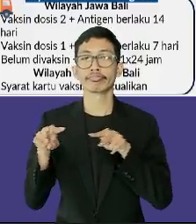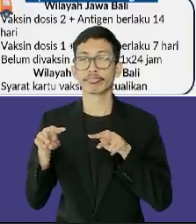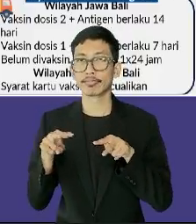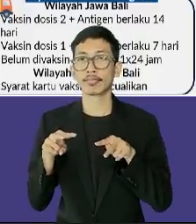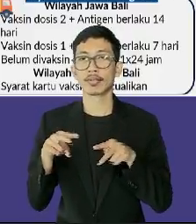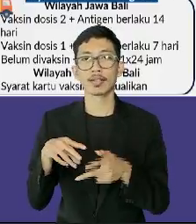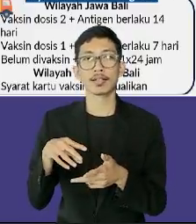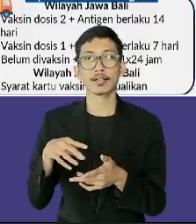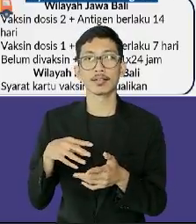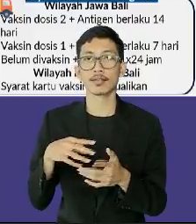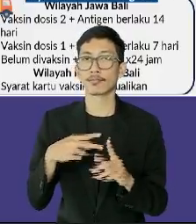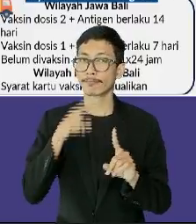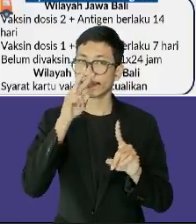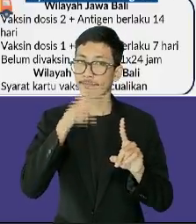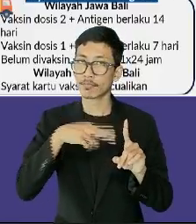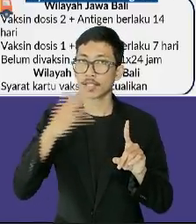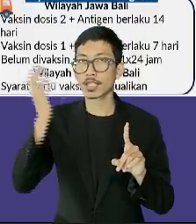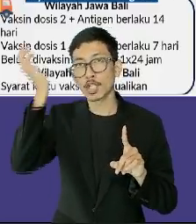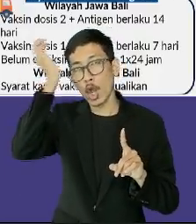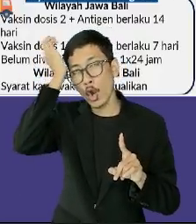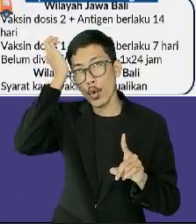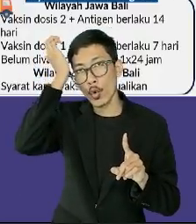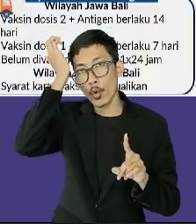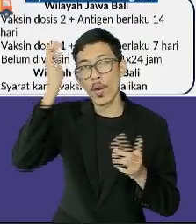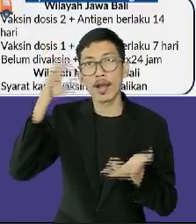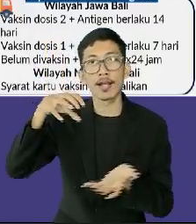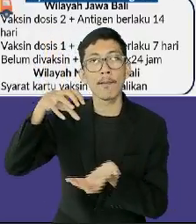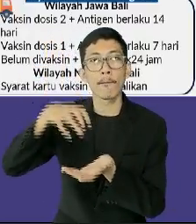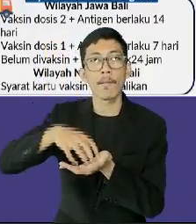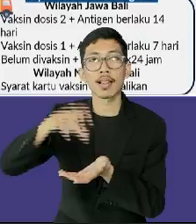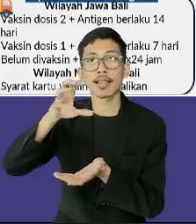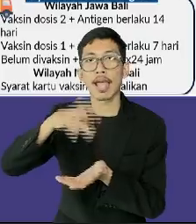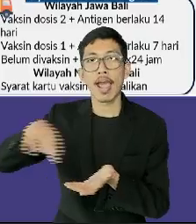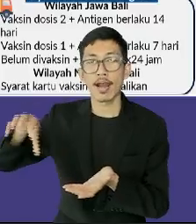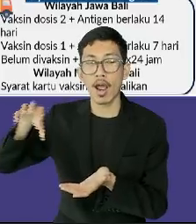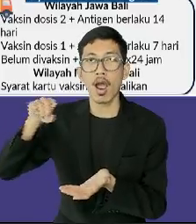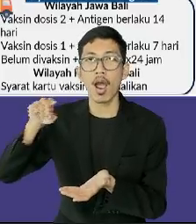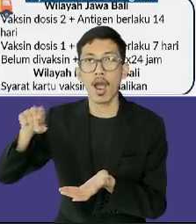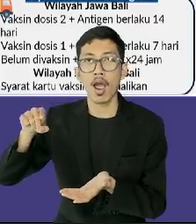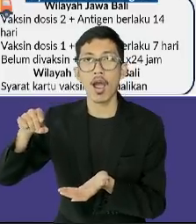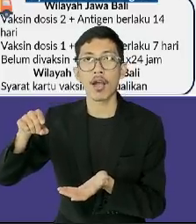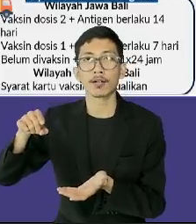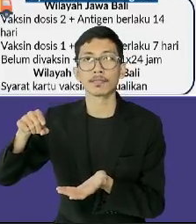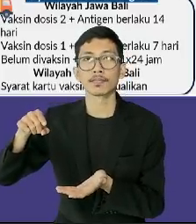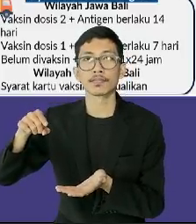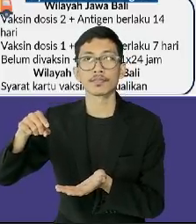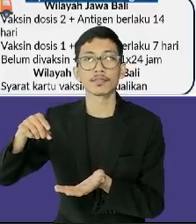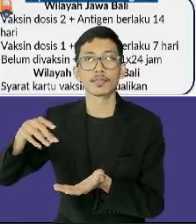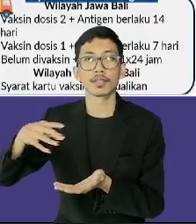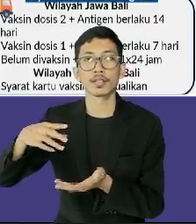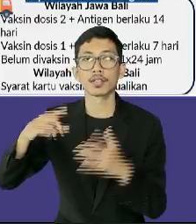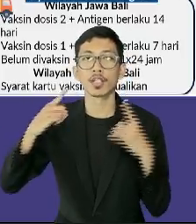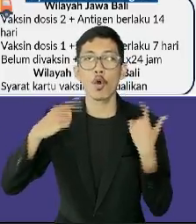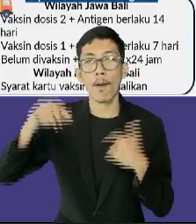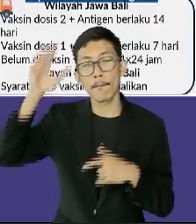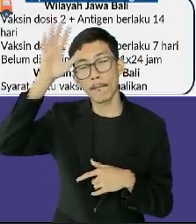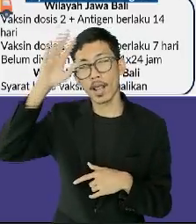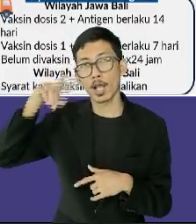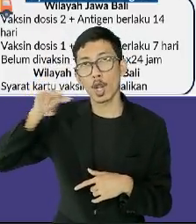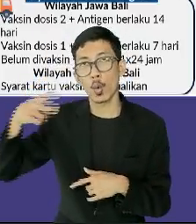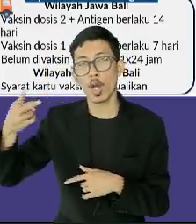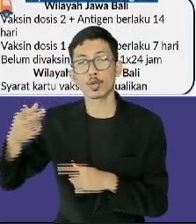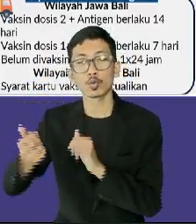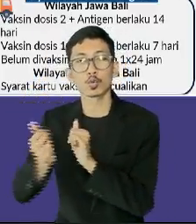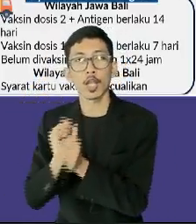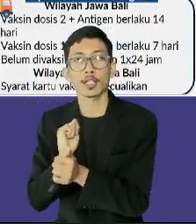hijau dan di daerah yang dilakukan adalah wilayah non-Jawa-Bali sebagai